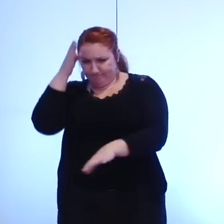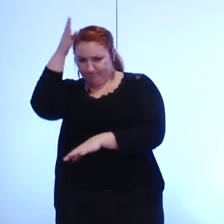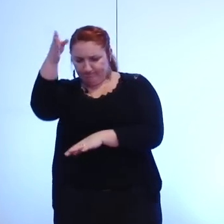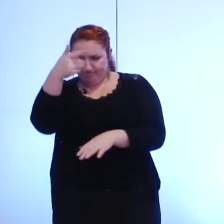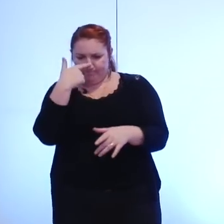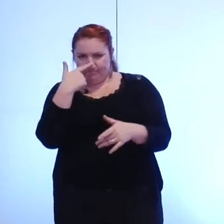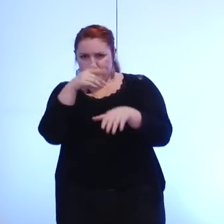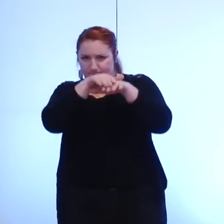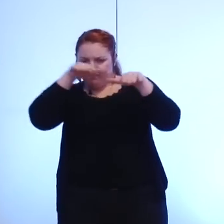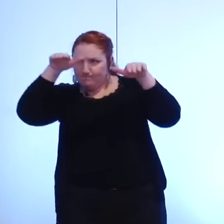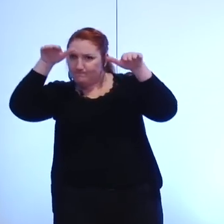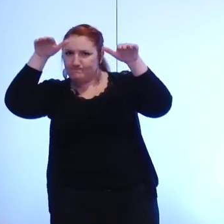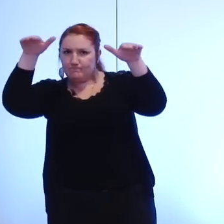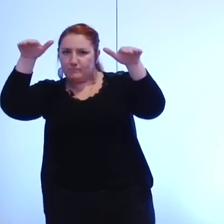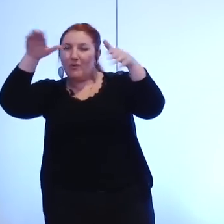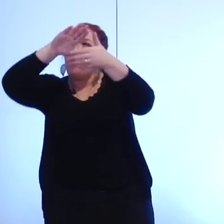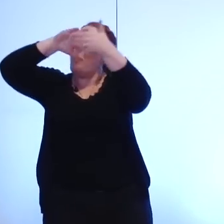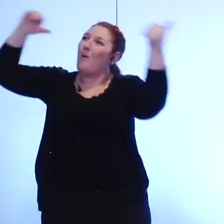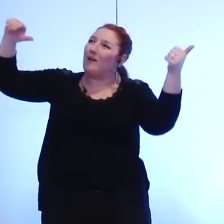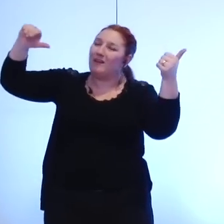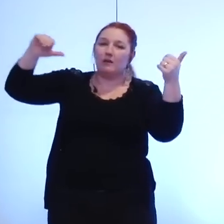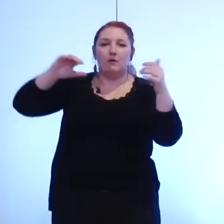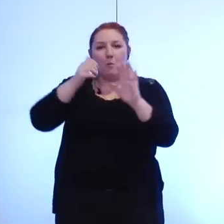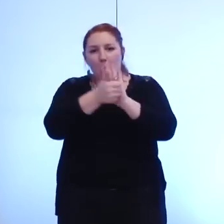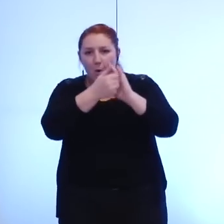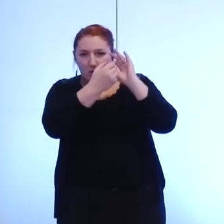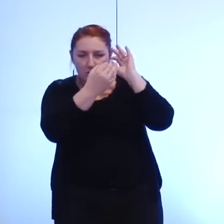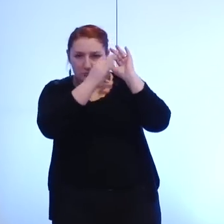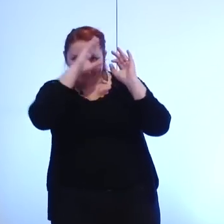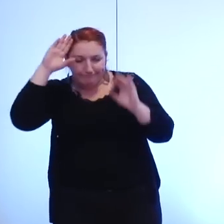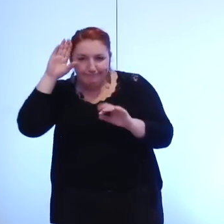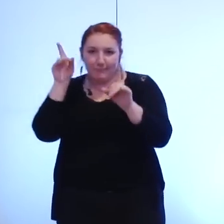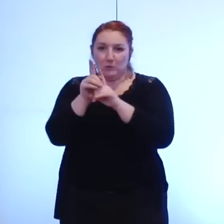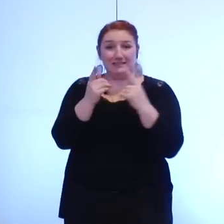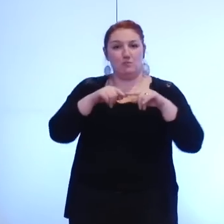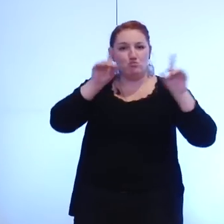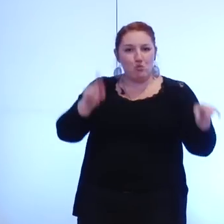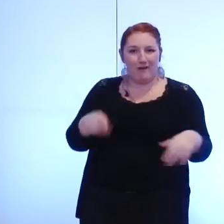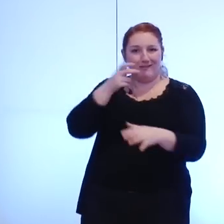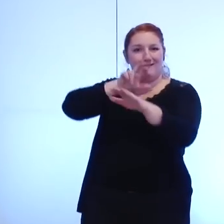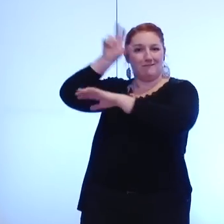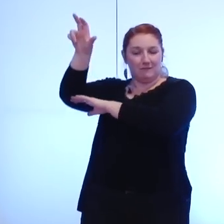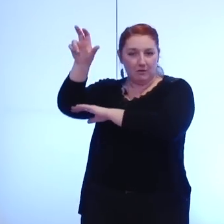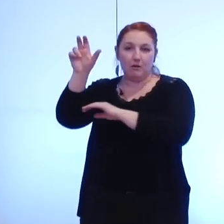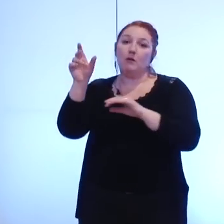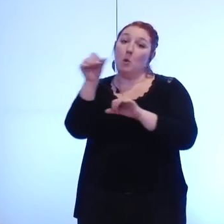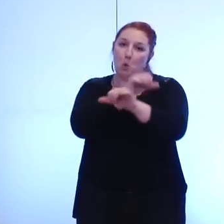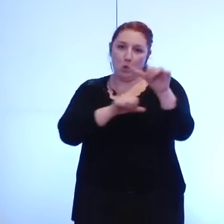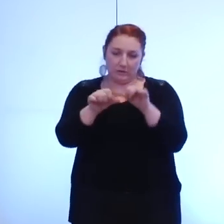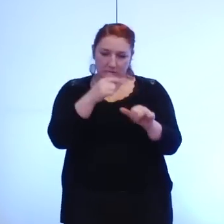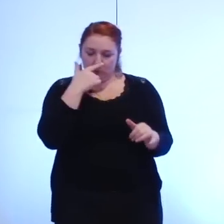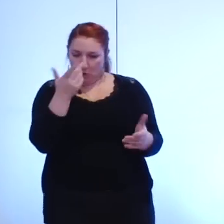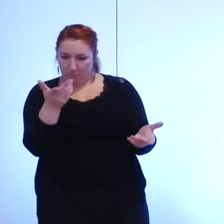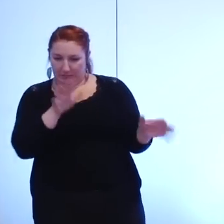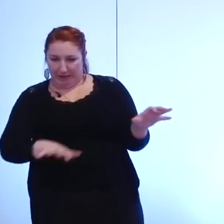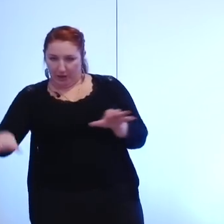transférer des compétences et des moyens peut être fait en garantissant la proximité et l'équité territoriale sur